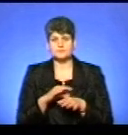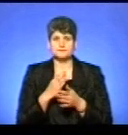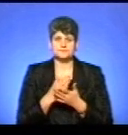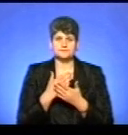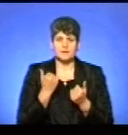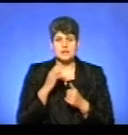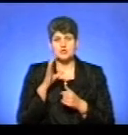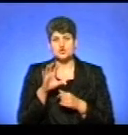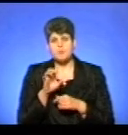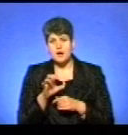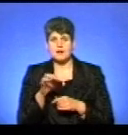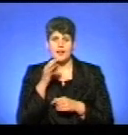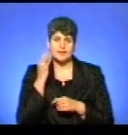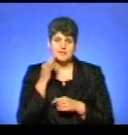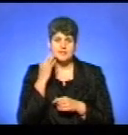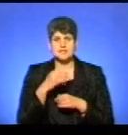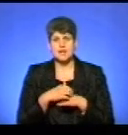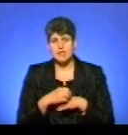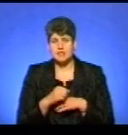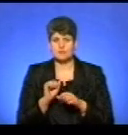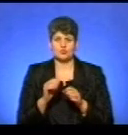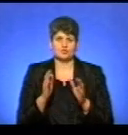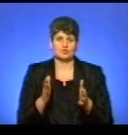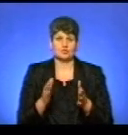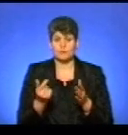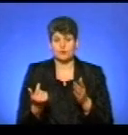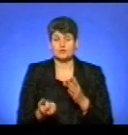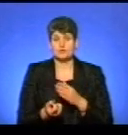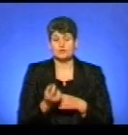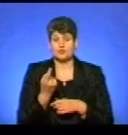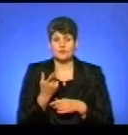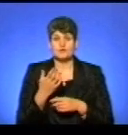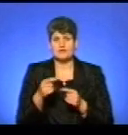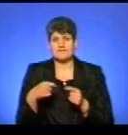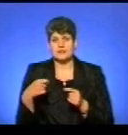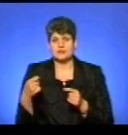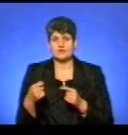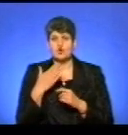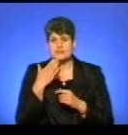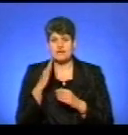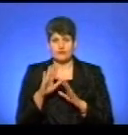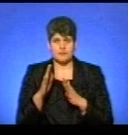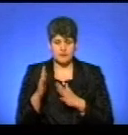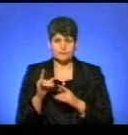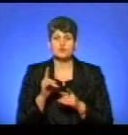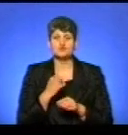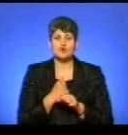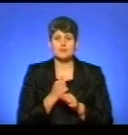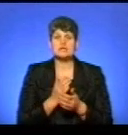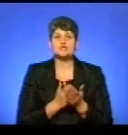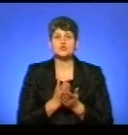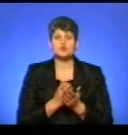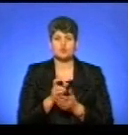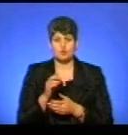бути собака, може бути лисиця, може бути кіт, будь-який, де новий спалах, це буде тошка віддіку йти від того останнього випадку. Що робиться службою?